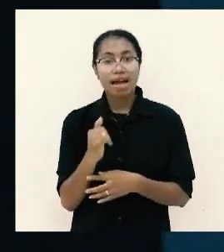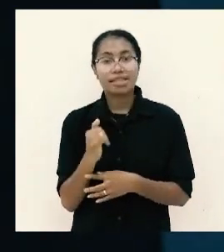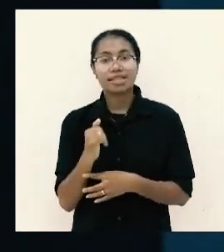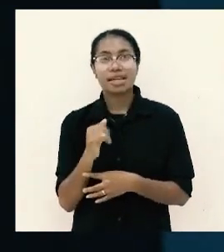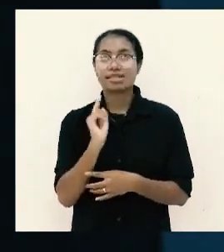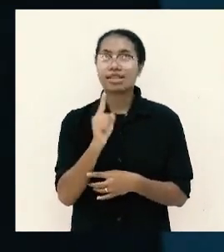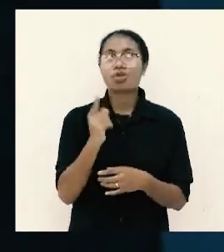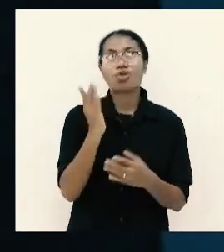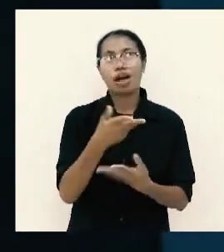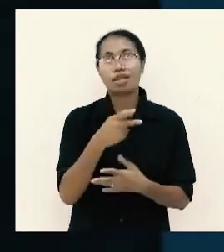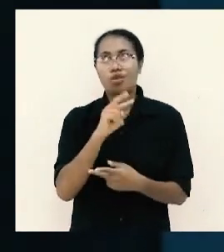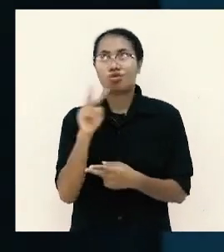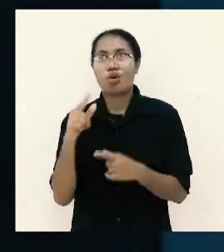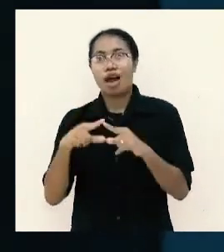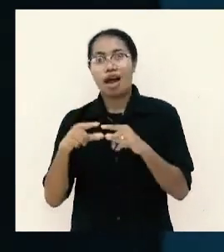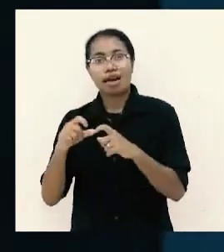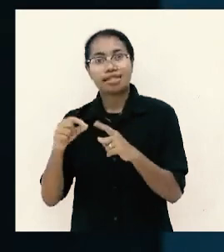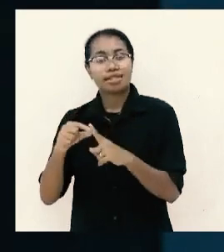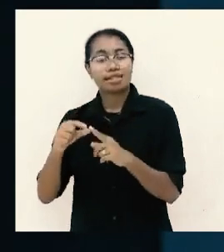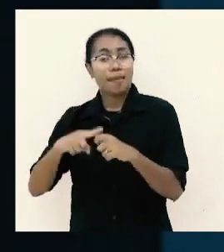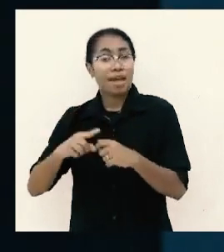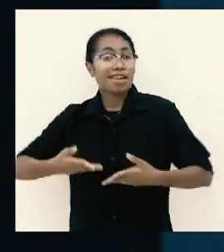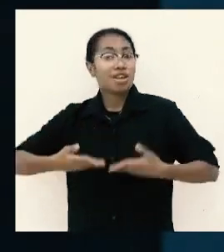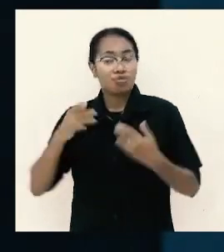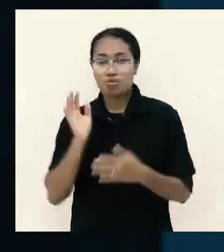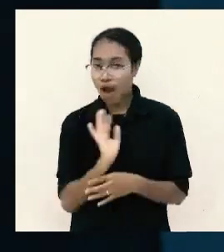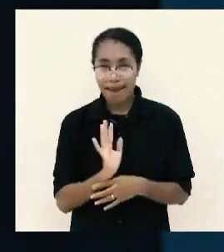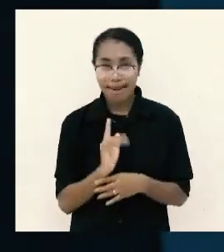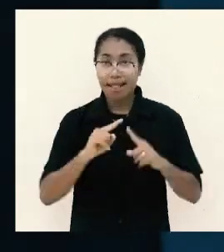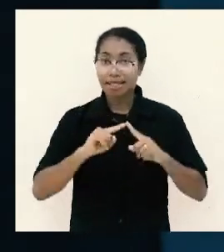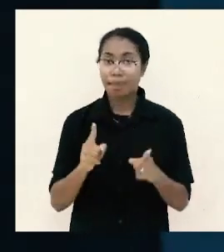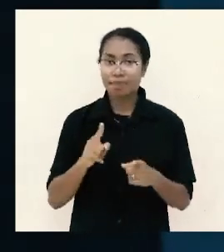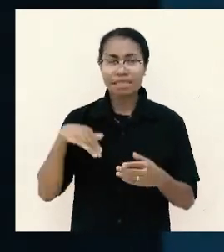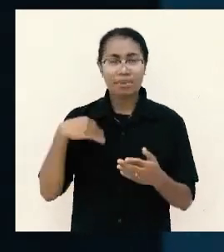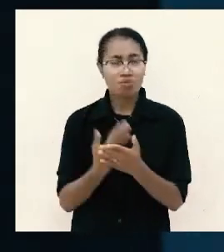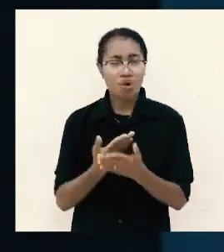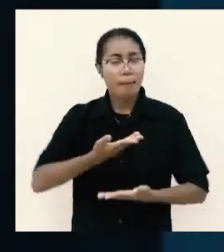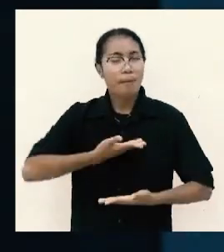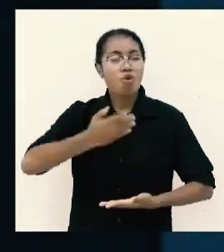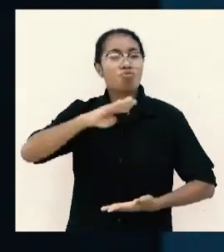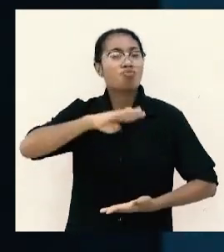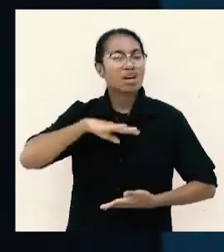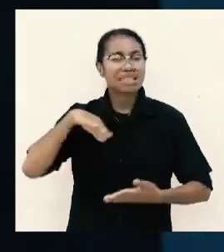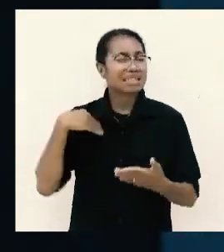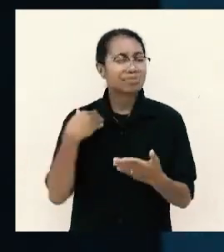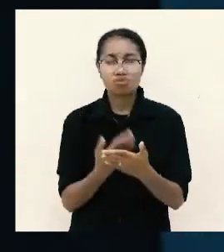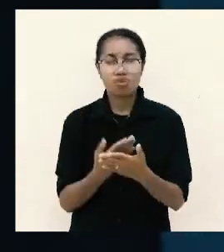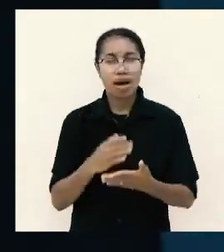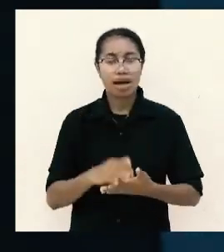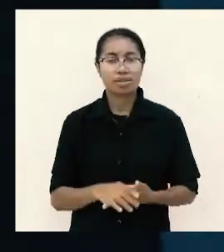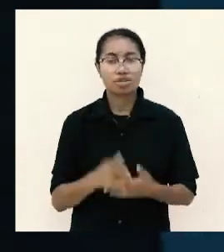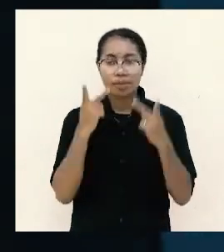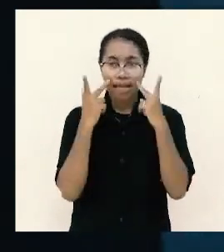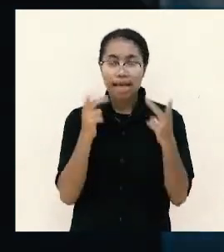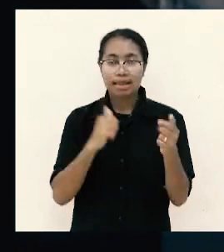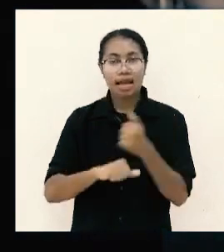satu dua aspek hidupnya tapi dia puas dalam segala keadaan perhatikan ayat 12